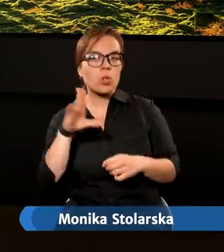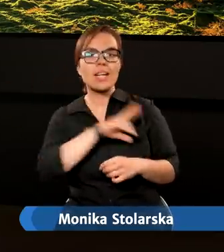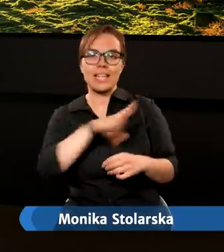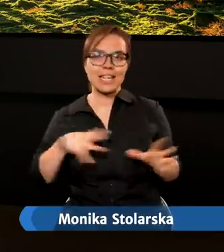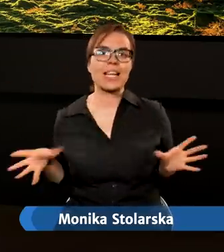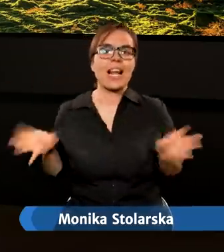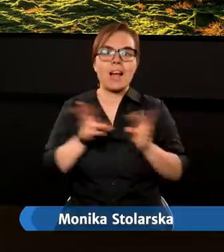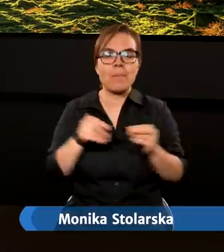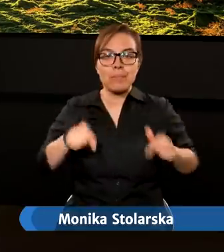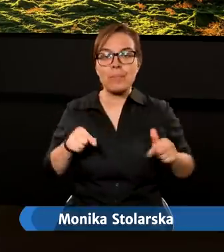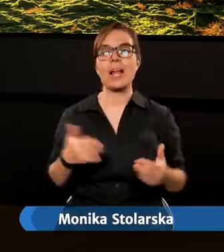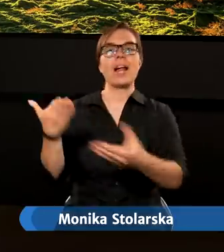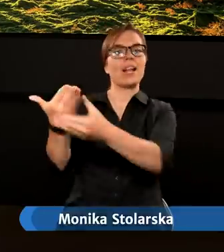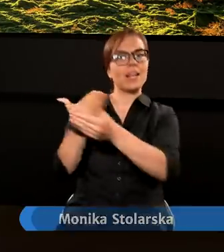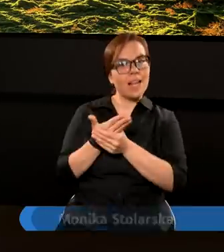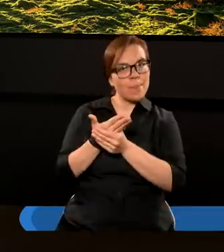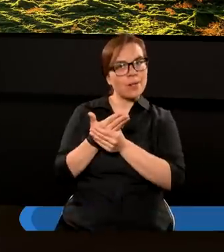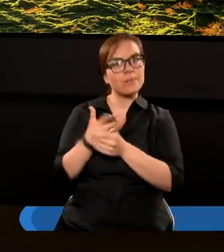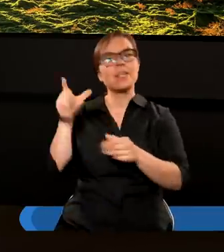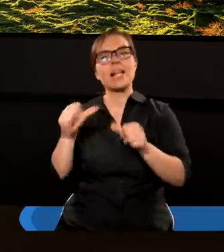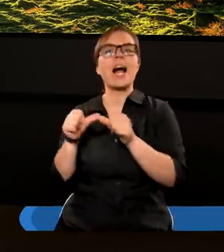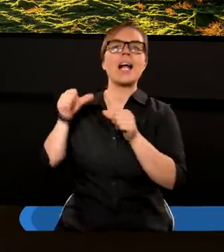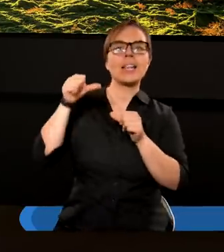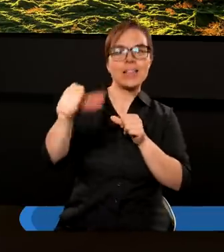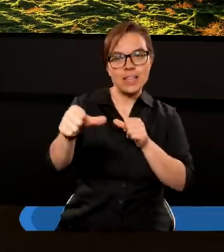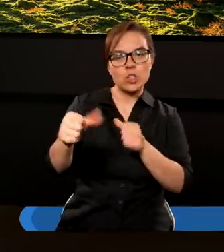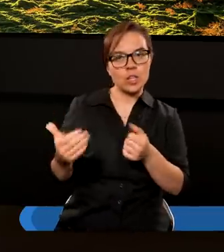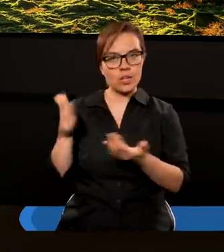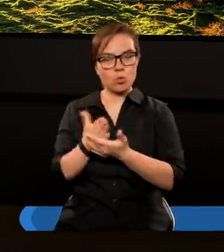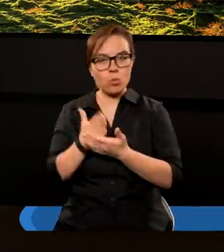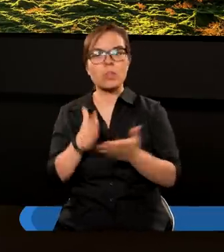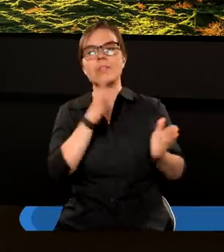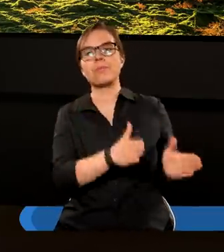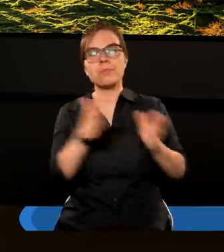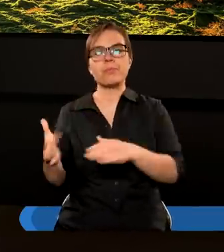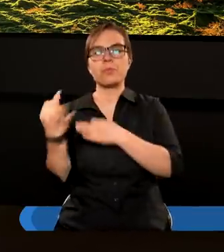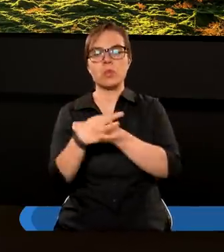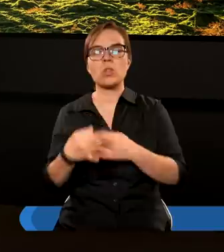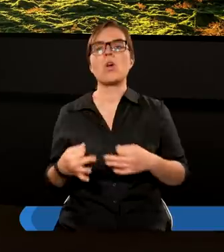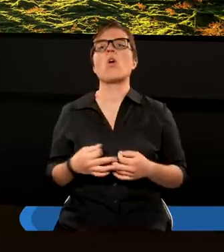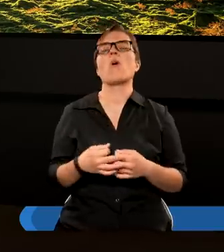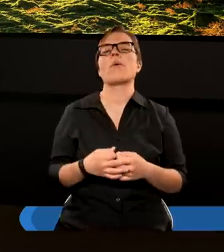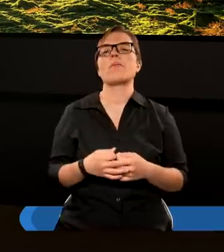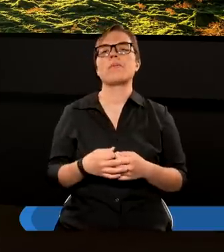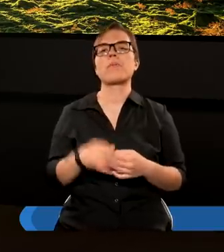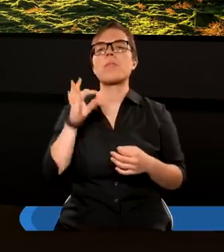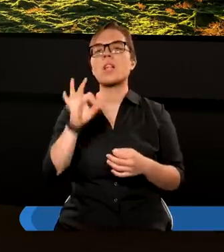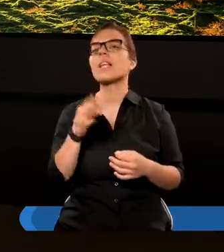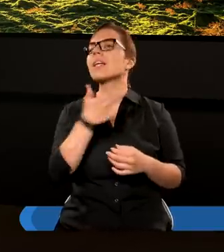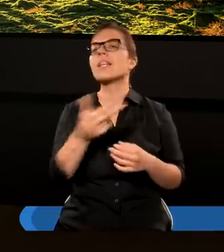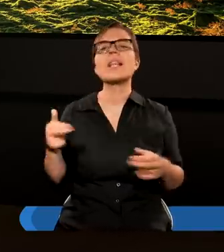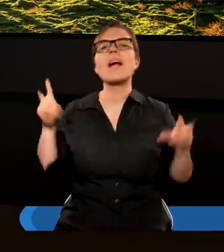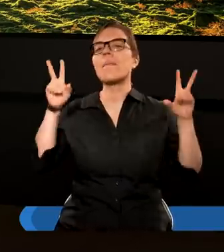nami. Zapraszamy na kolejny studium, które odbędzie się za